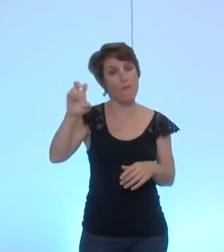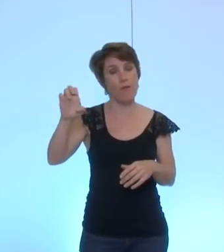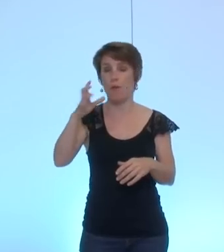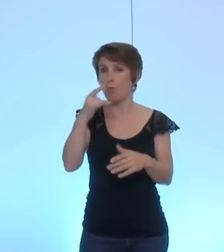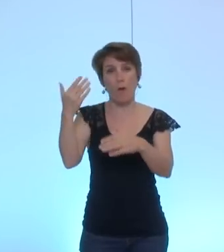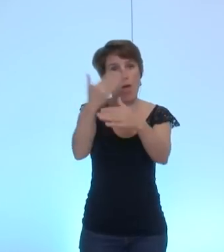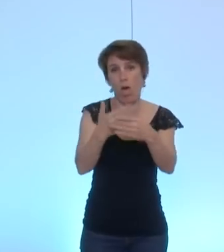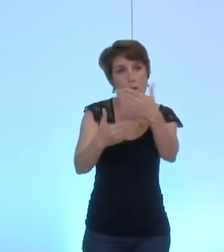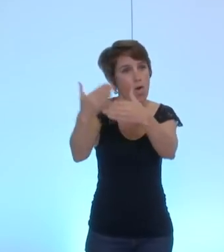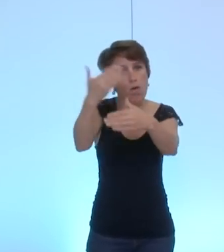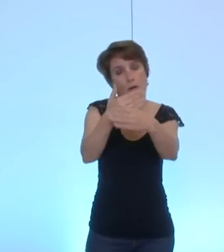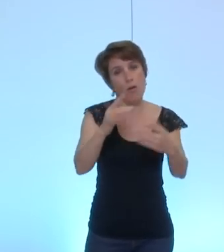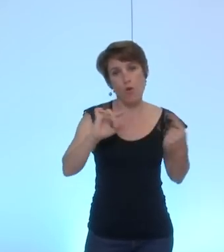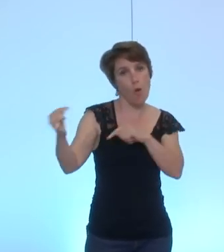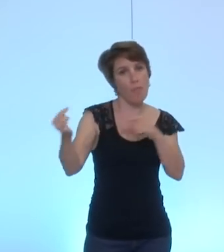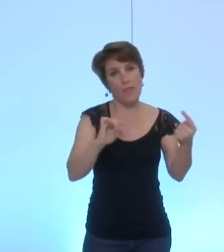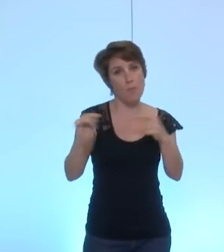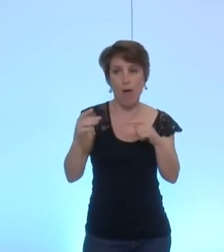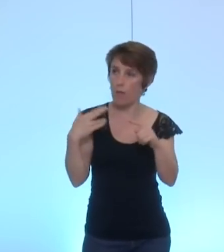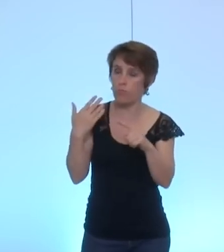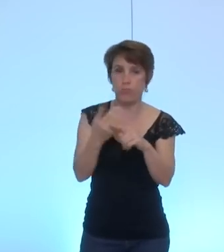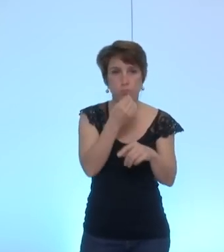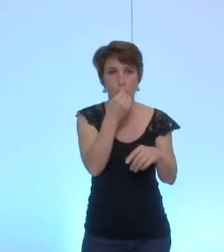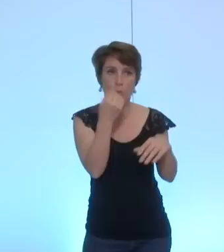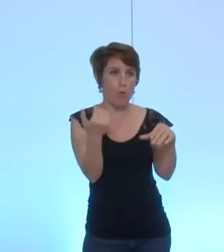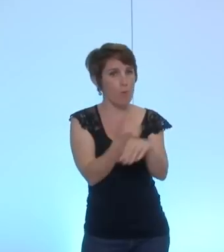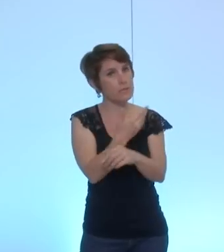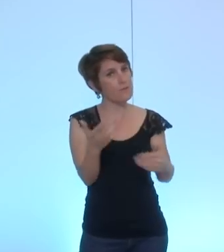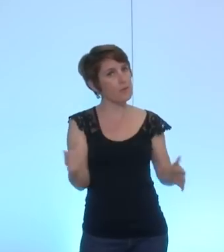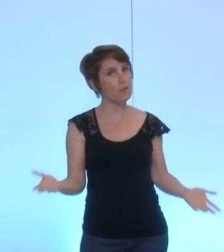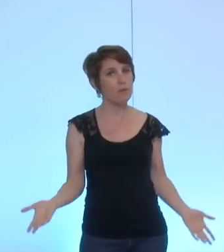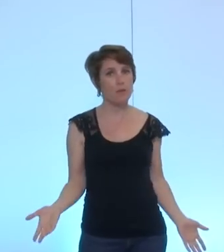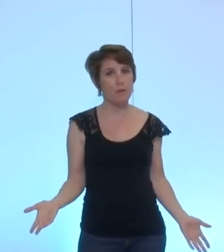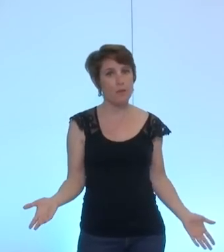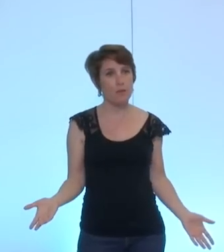on a eu le débat de façon à peu près apaisée on a engagé la procédure de vote